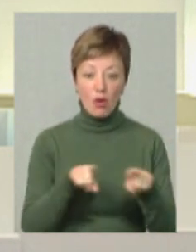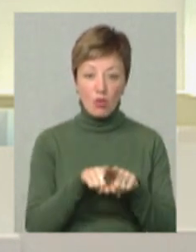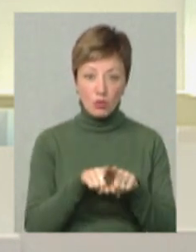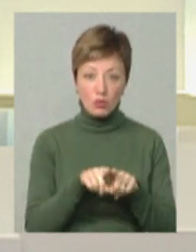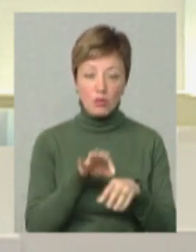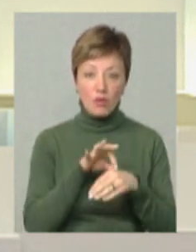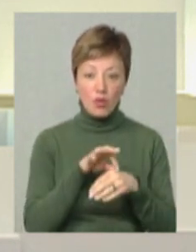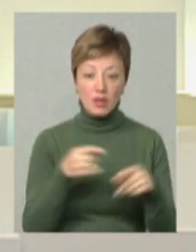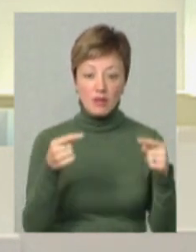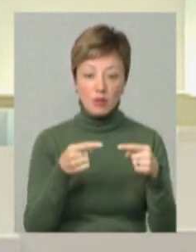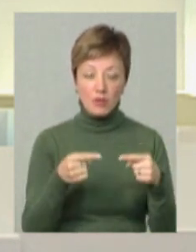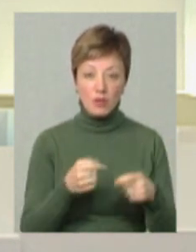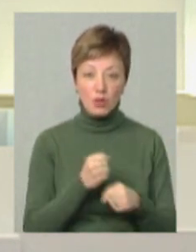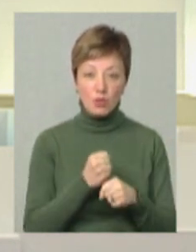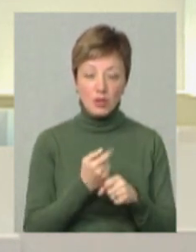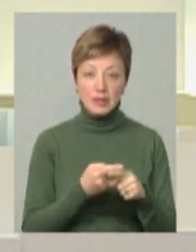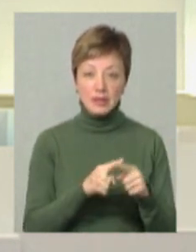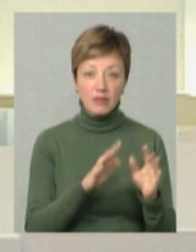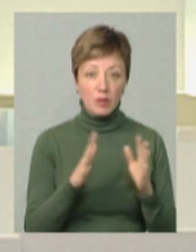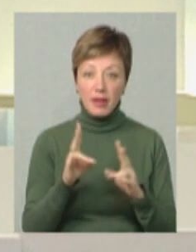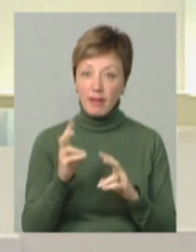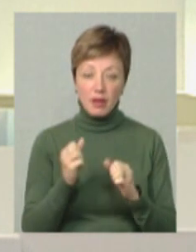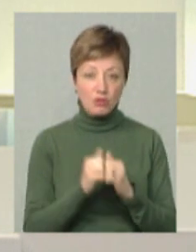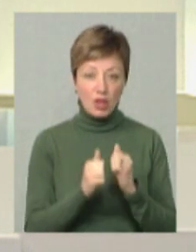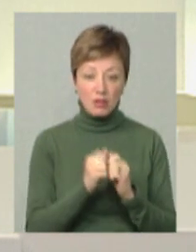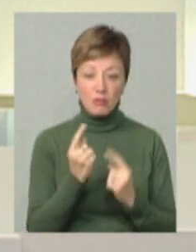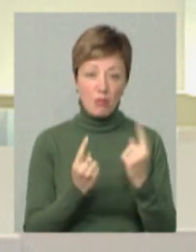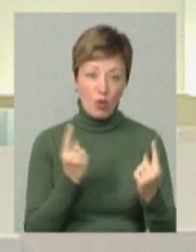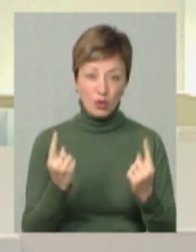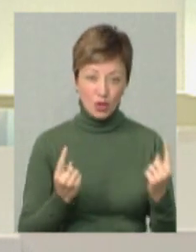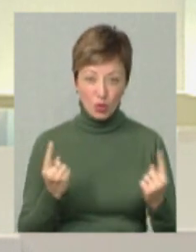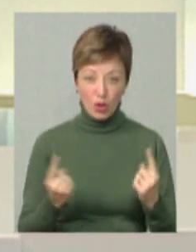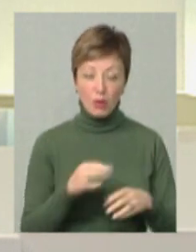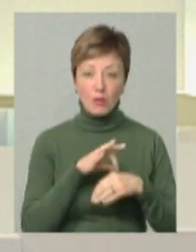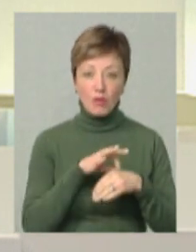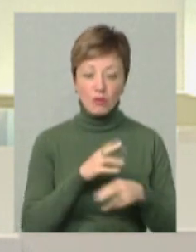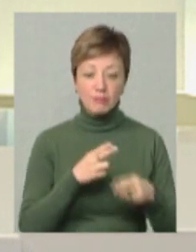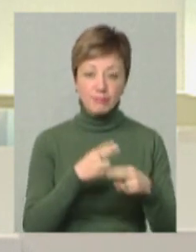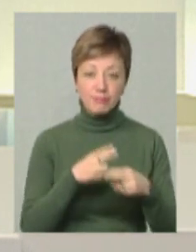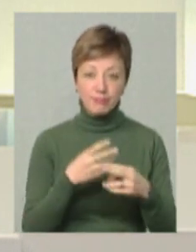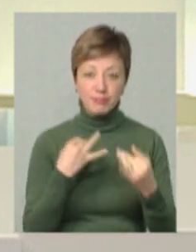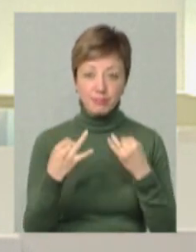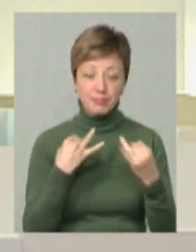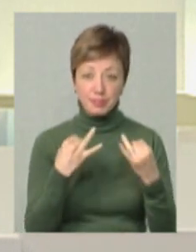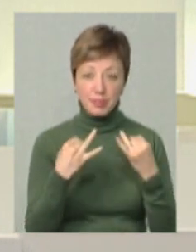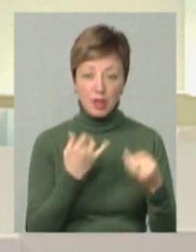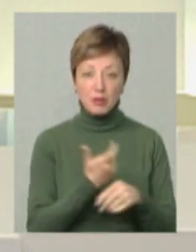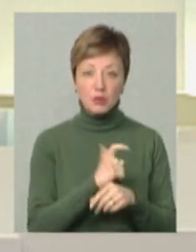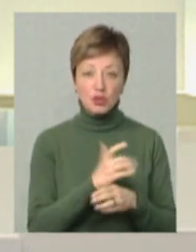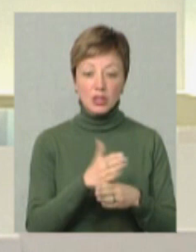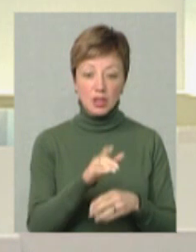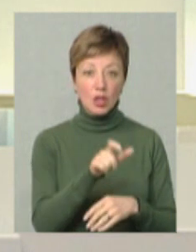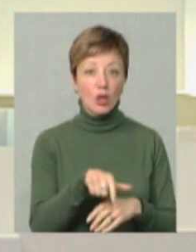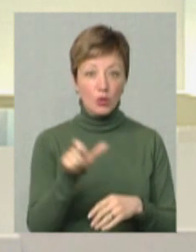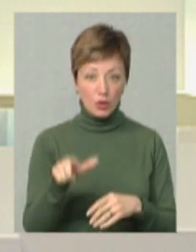проводяться відповідні роботи. Ці випадки не дуже часті, вони поодинокі. Ми проводимо профілактичні бесіди. Більша частина